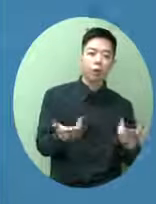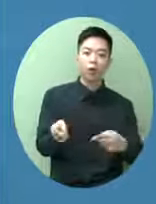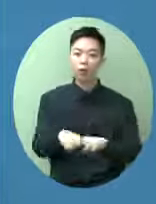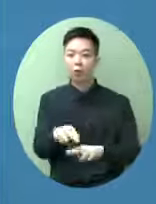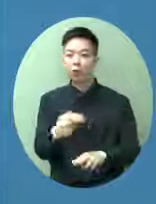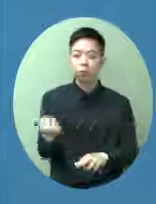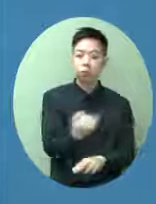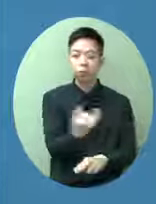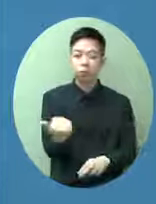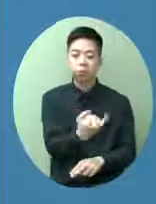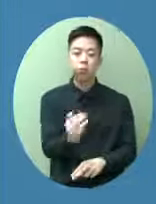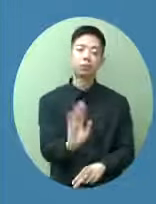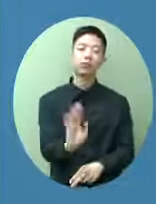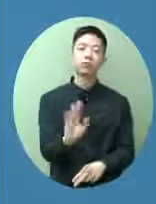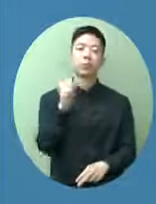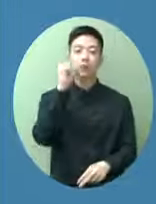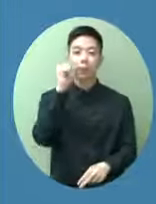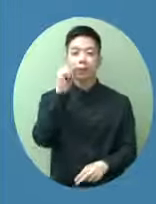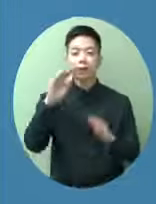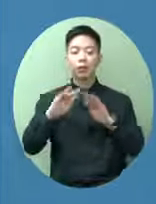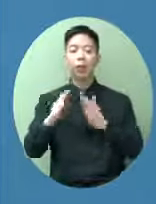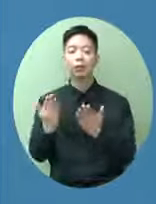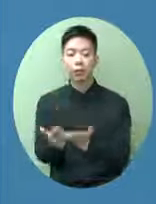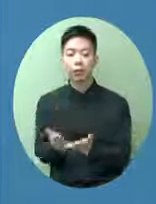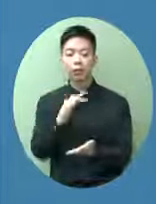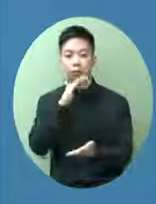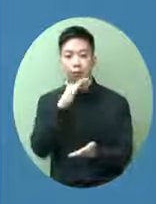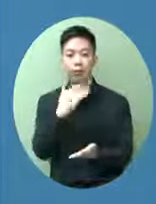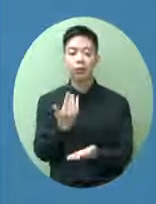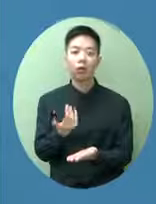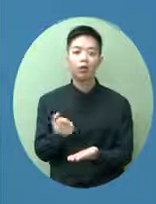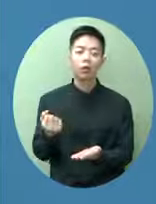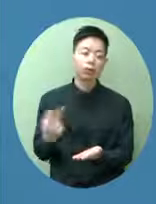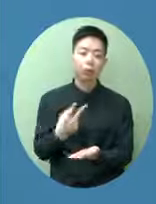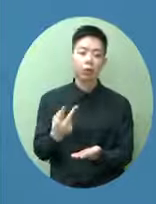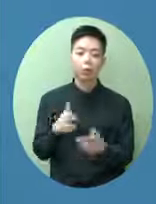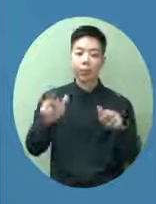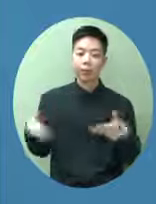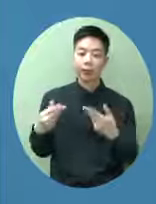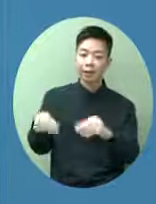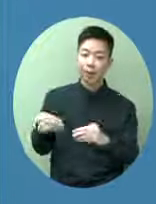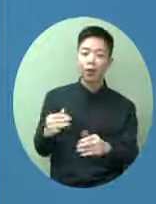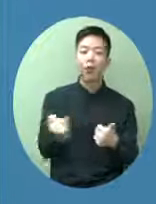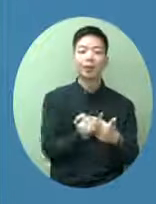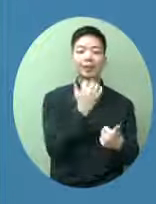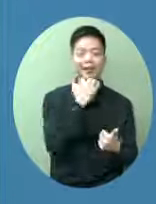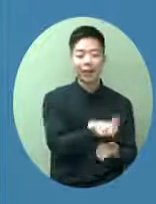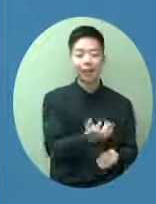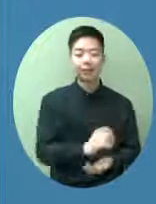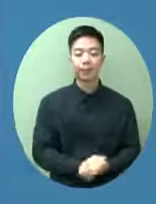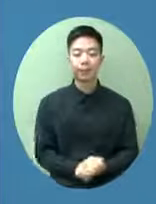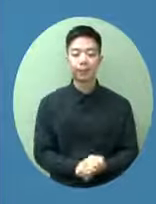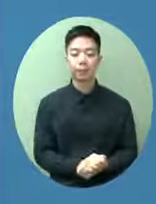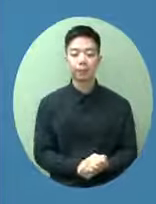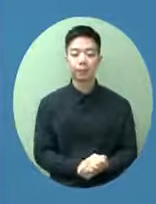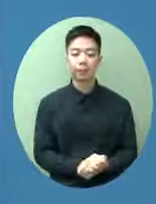鬆時緊特別是學校如果又停了面授課程就對學生影響很大我剛才說了所以去到